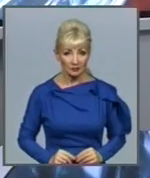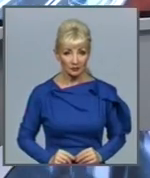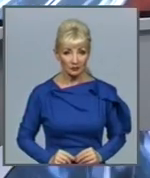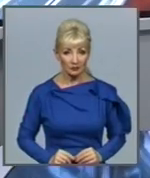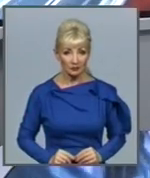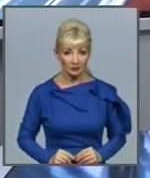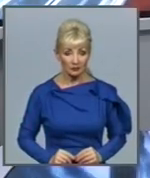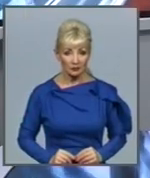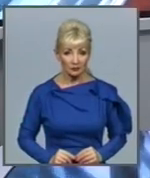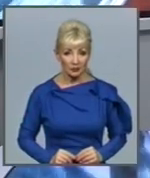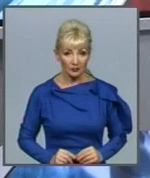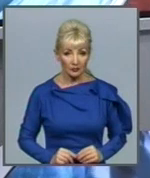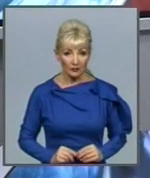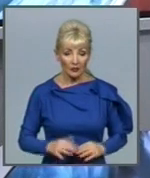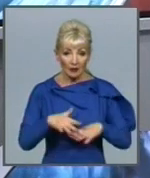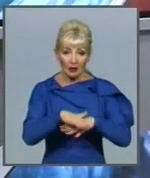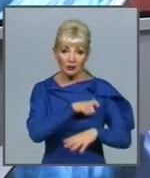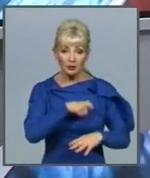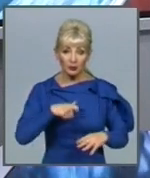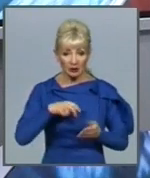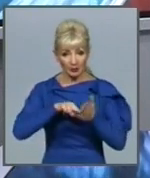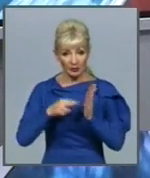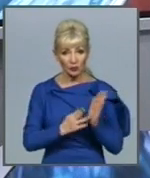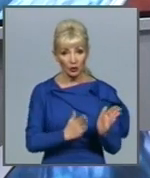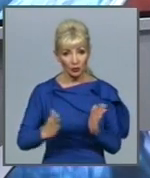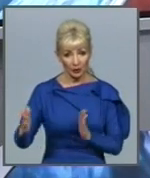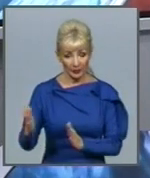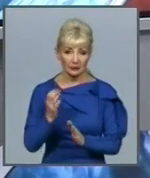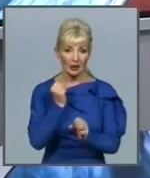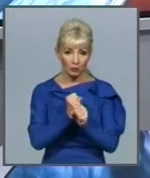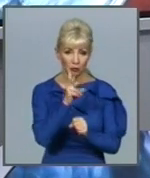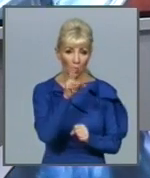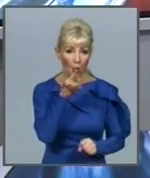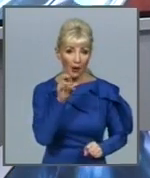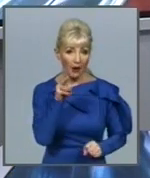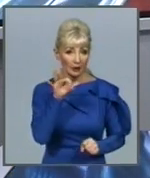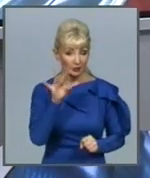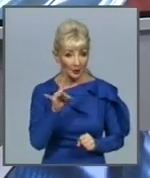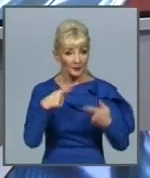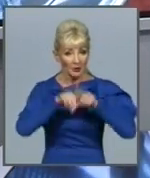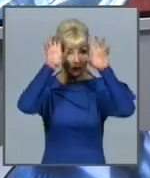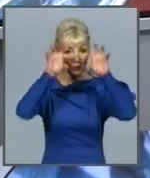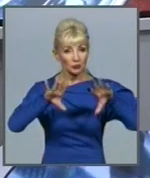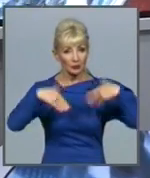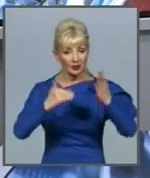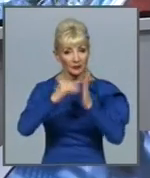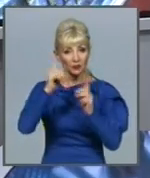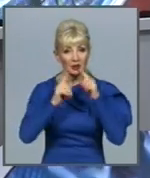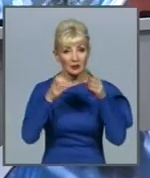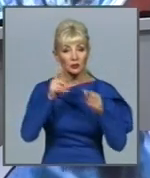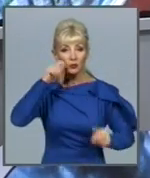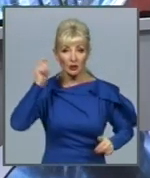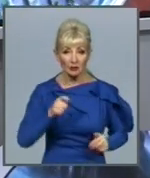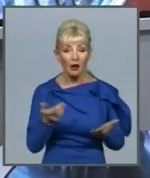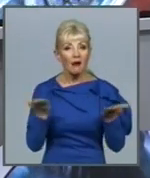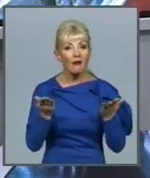Парламентарі планують вирегулювати роботу колекторів. Відповідний законопроект зареєстрований у Верховній Раді України. Яка мета та основні